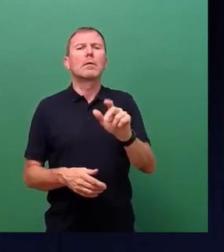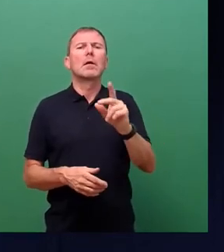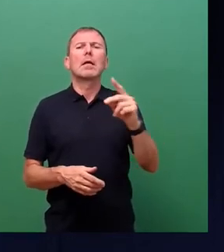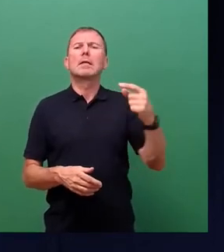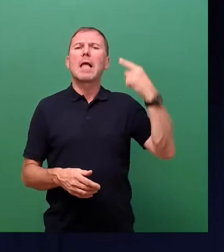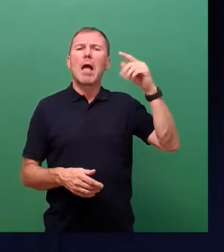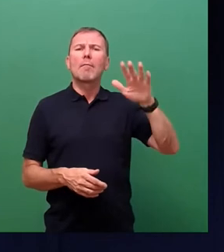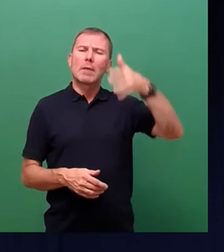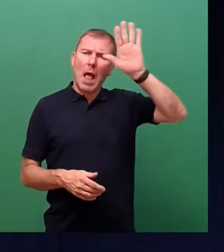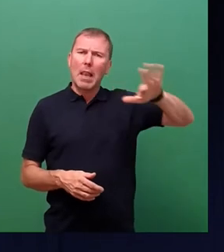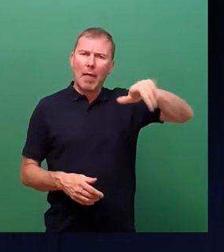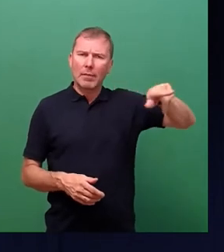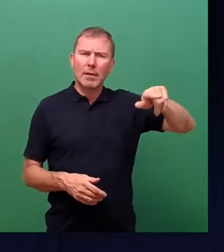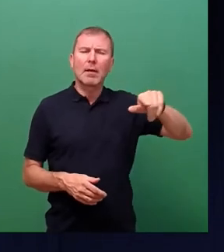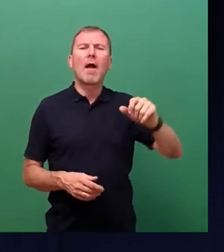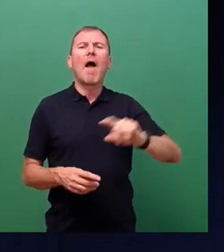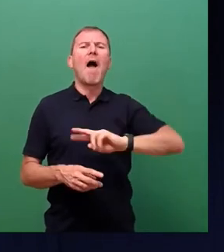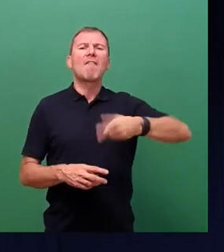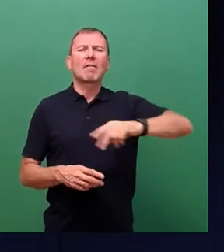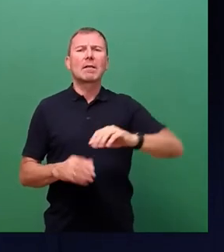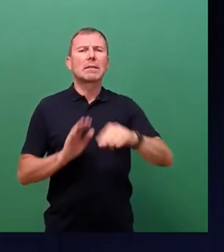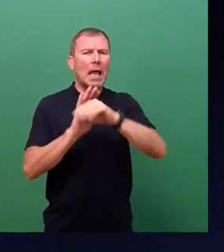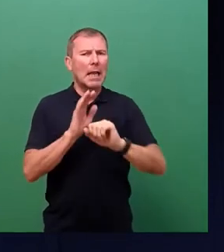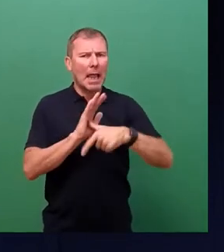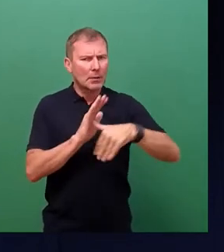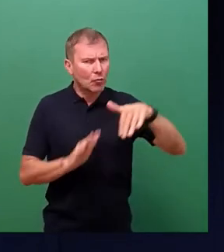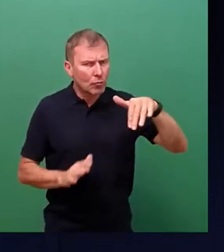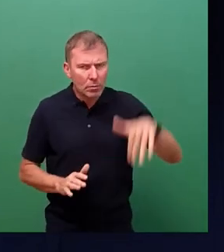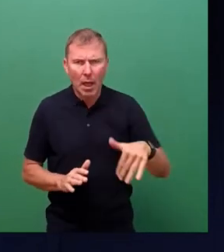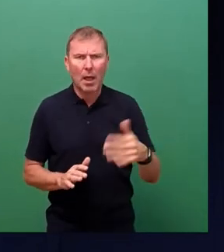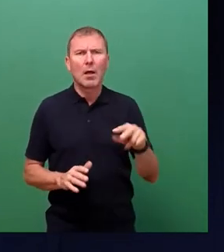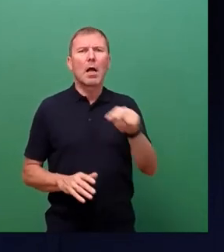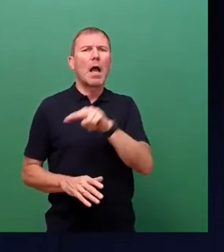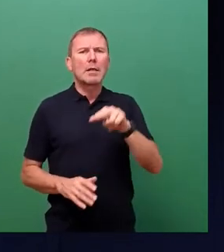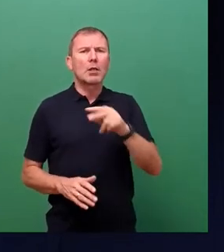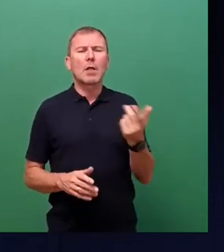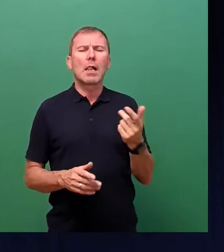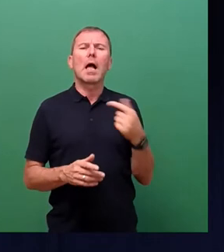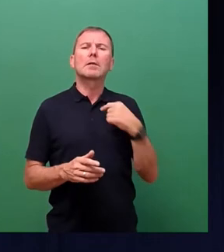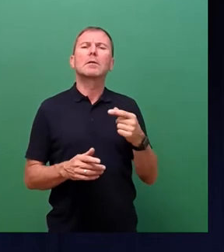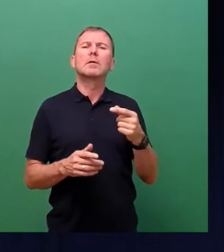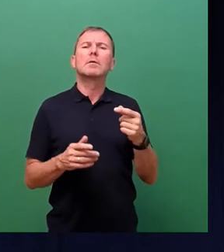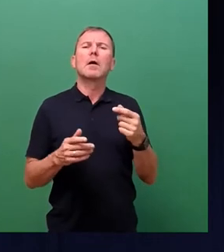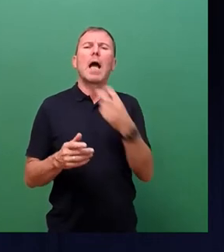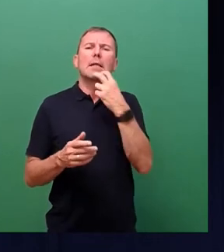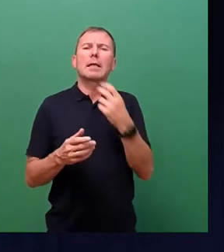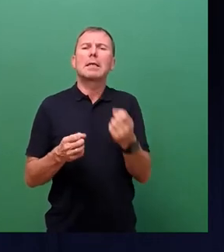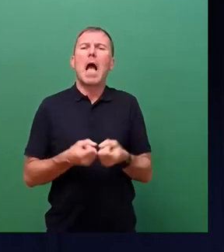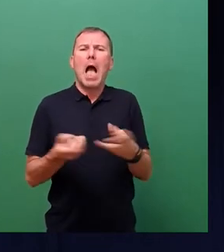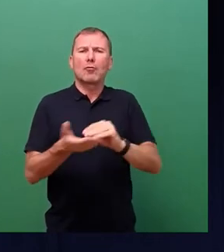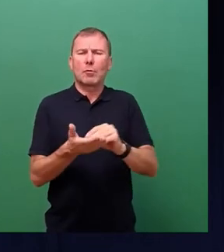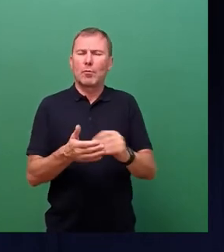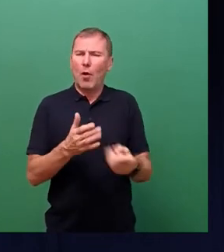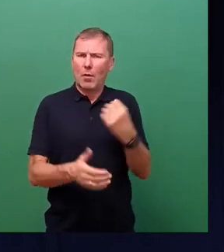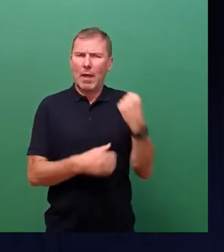schnelle Frequenzregelleistungen und wir haben sogar, National Grid hat sogar virtuelle Trägheit ausgeschrieben. Das heißt, unsere erneuerbaren Kraftwerke